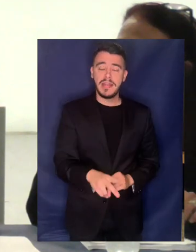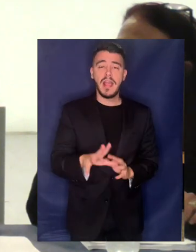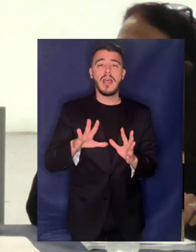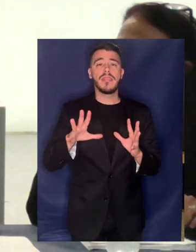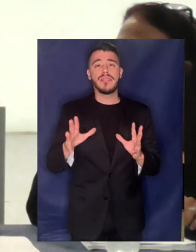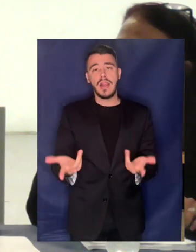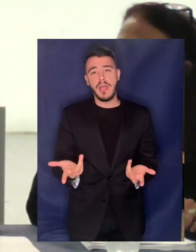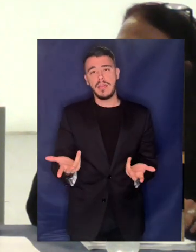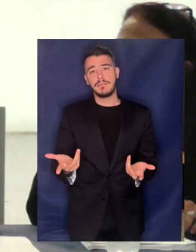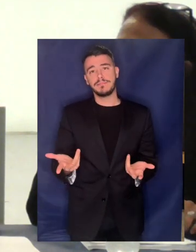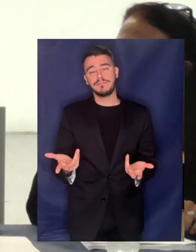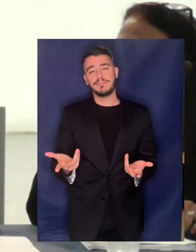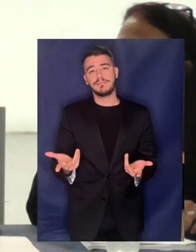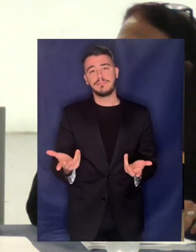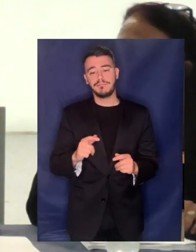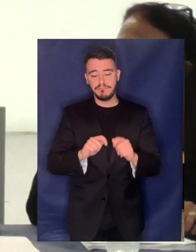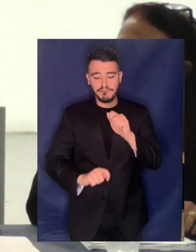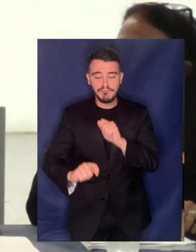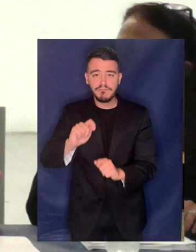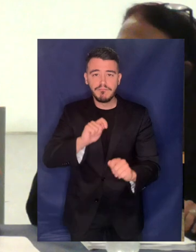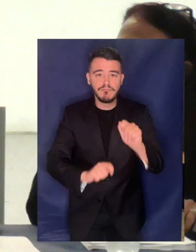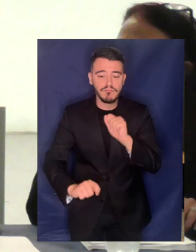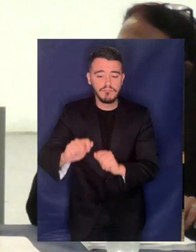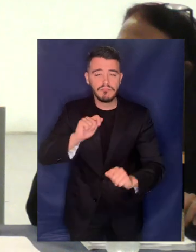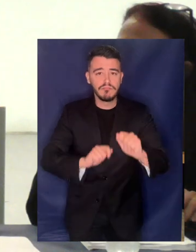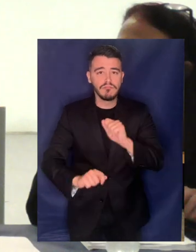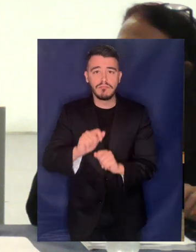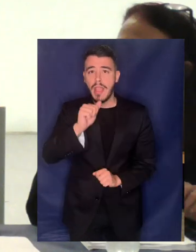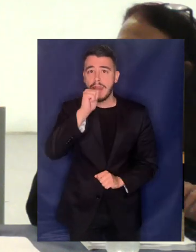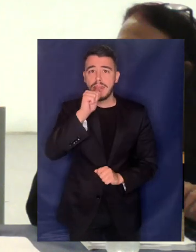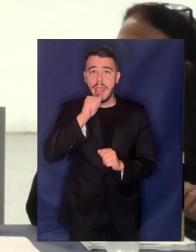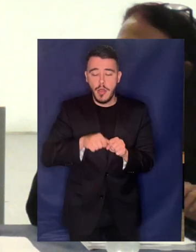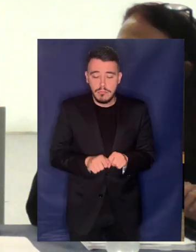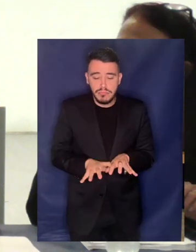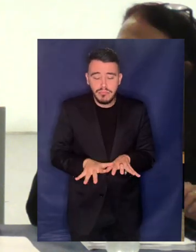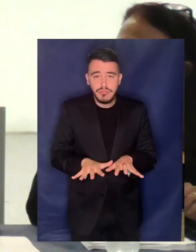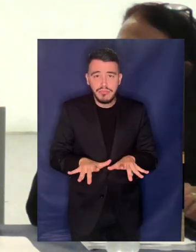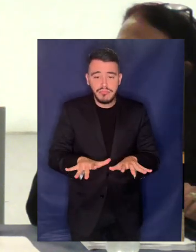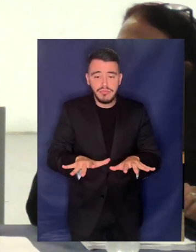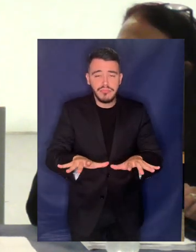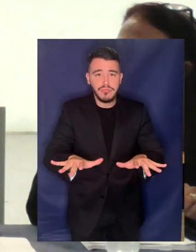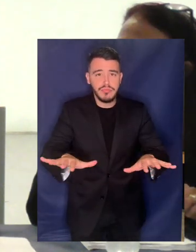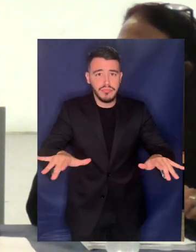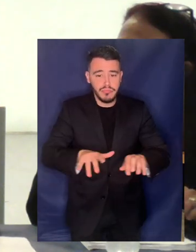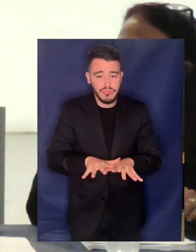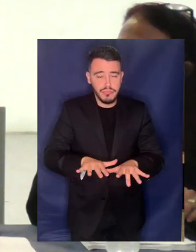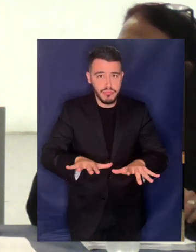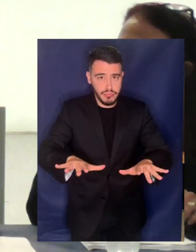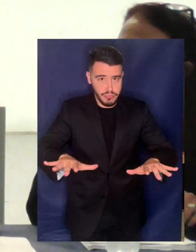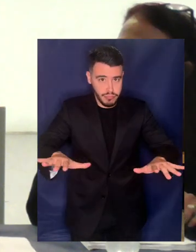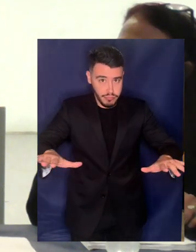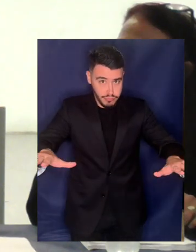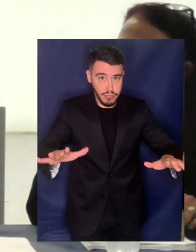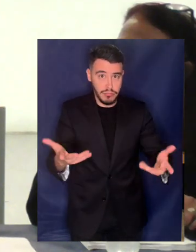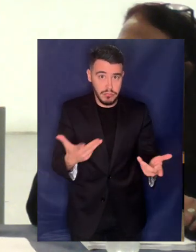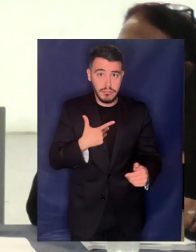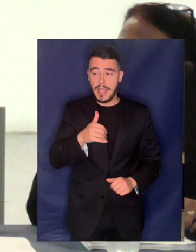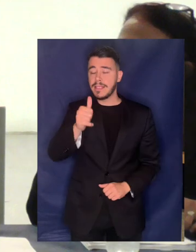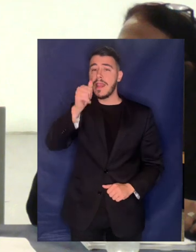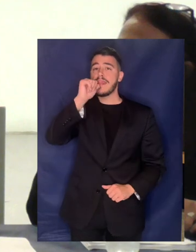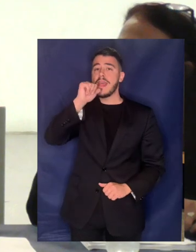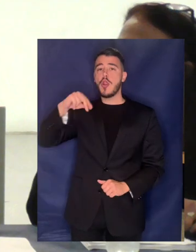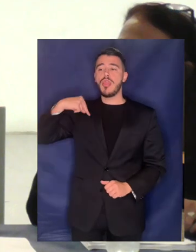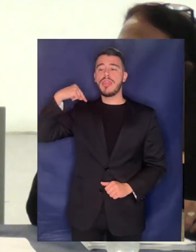ουσιαστικά και τις υποδομές που τροφοδοτούν με νερό με αδιήλιστο νερό το φυσικό πόρο